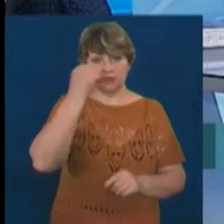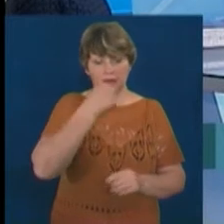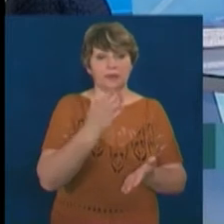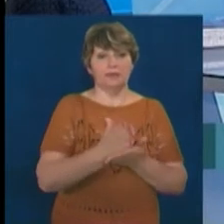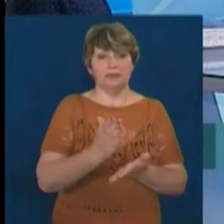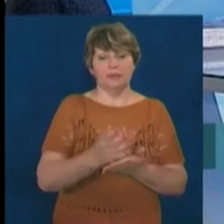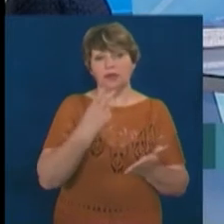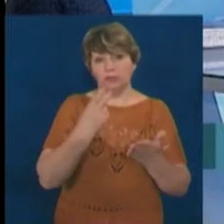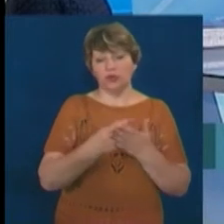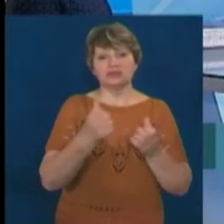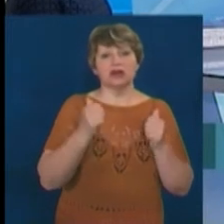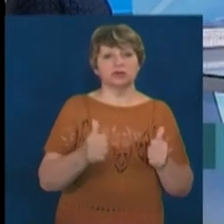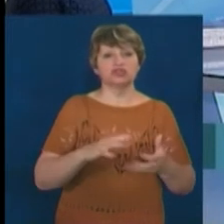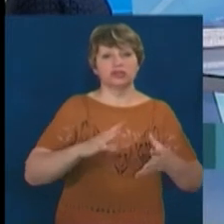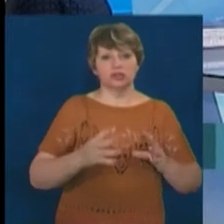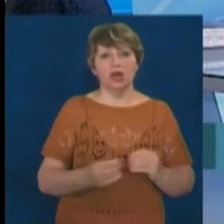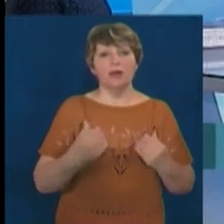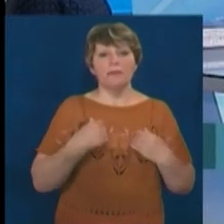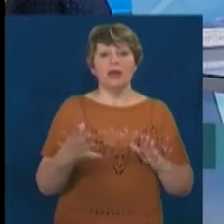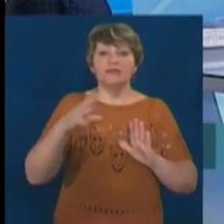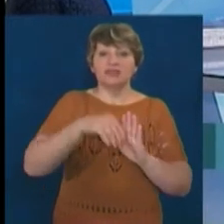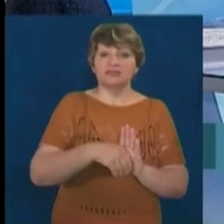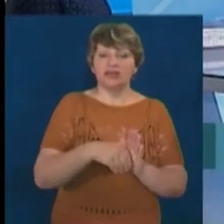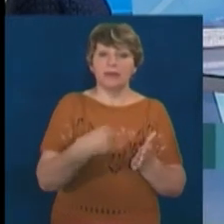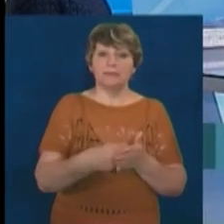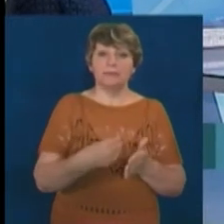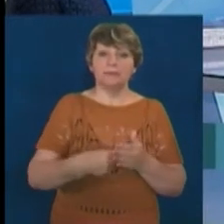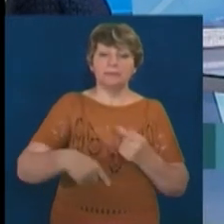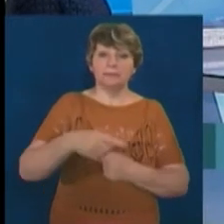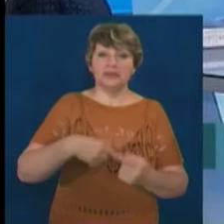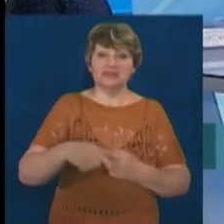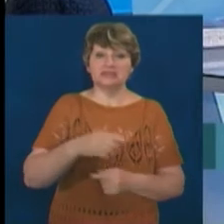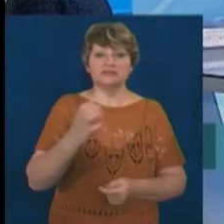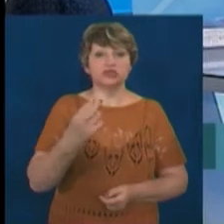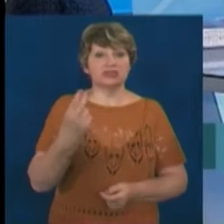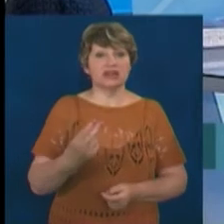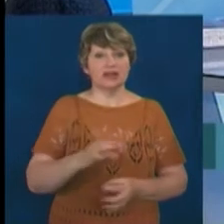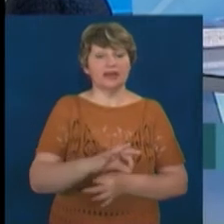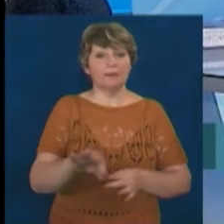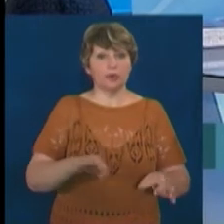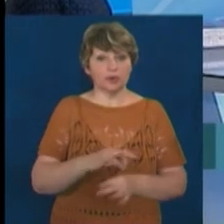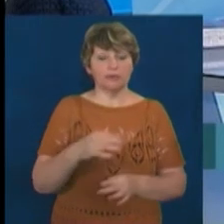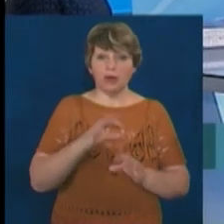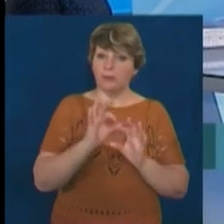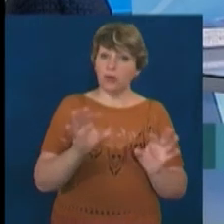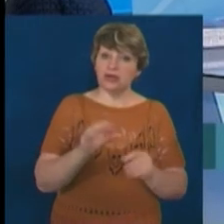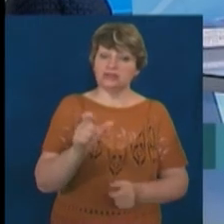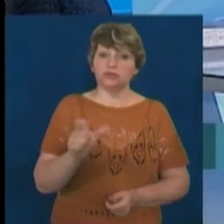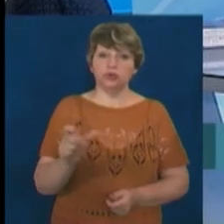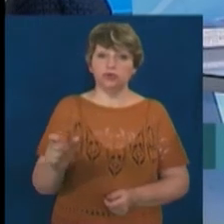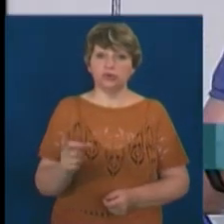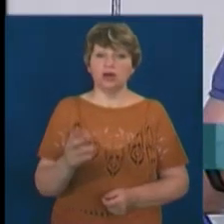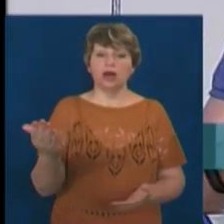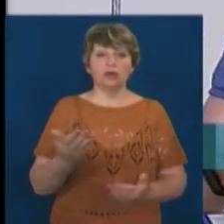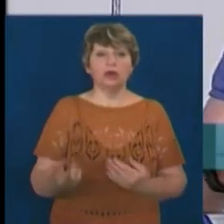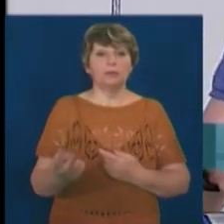показує хороші результати. Ми заклали бізнес-логіку в соціальні проєкти. Ми пояснюємо людям, які приходять на навчання, що